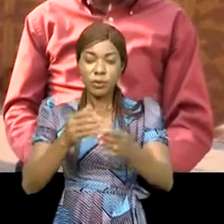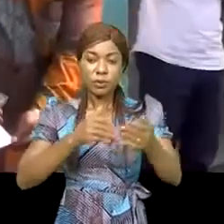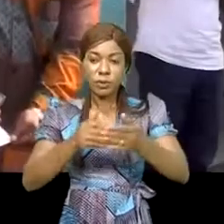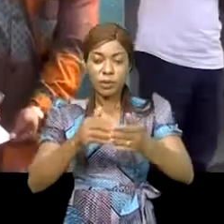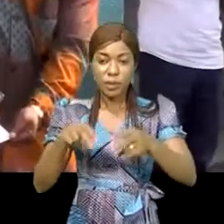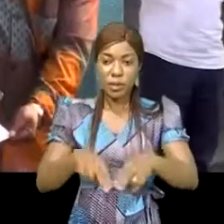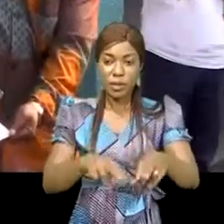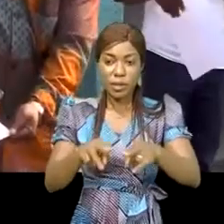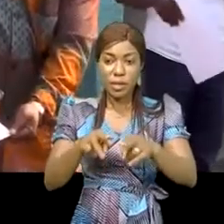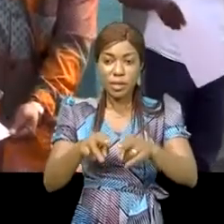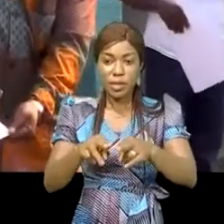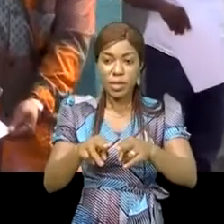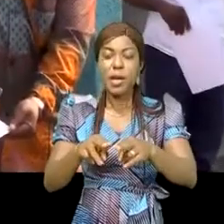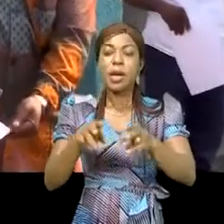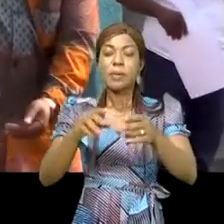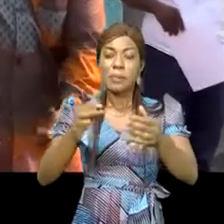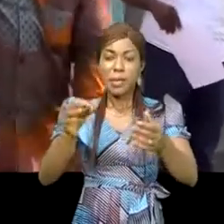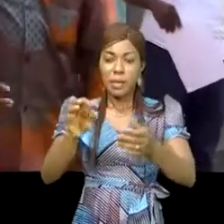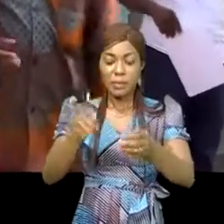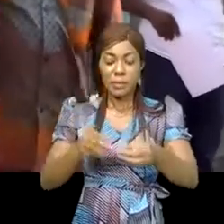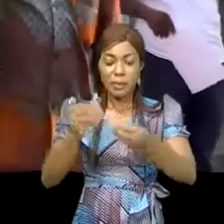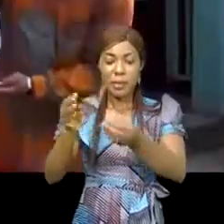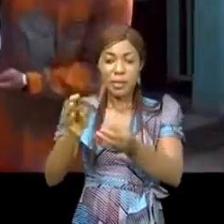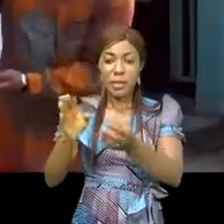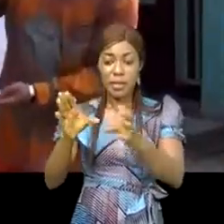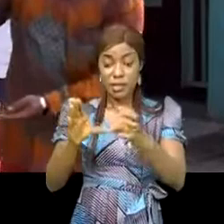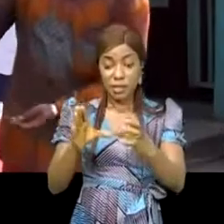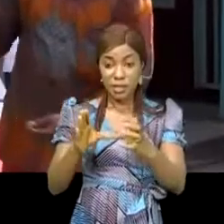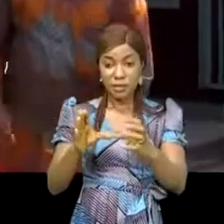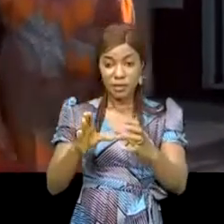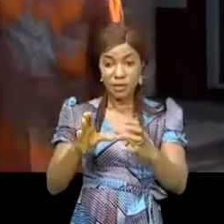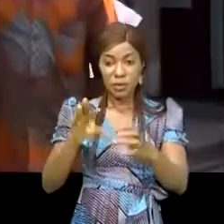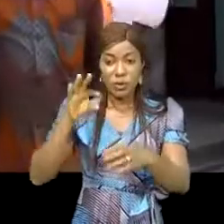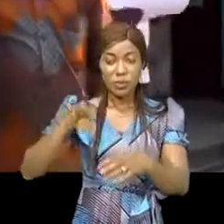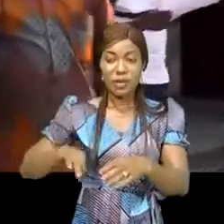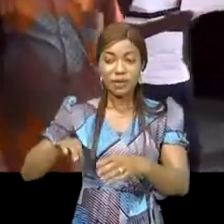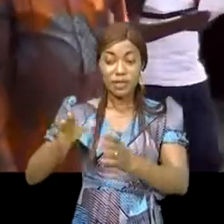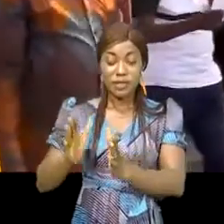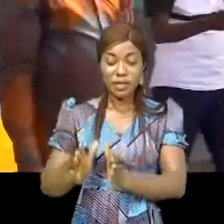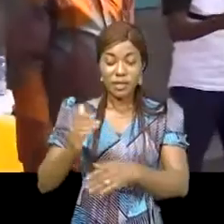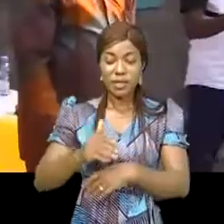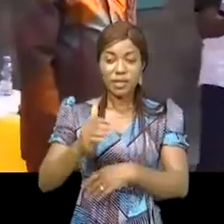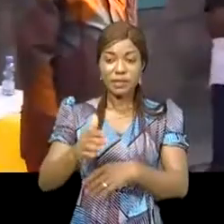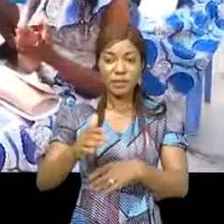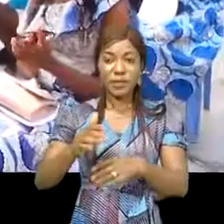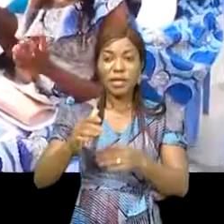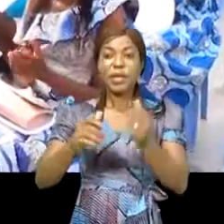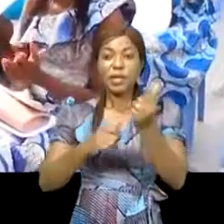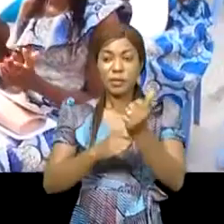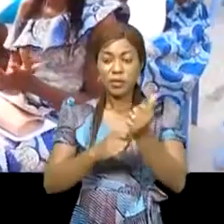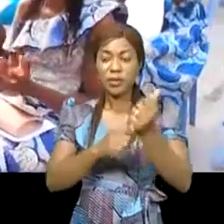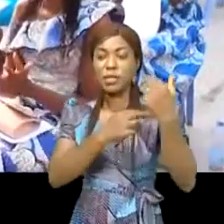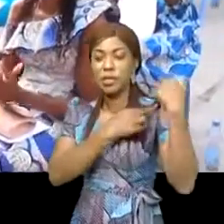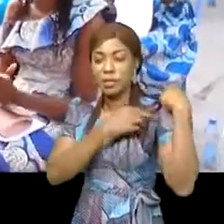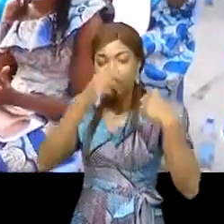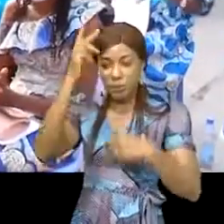méthodologique pas à pas a été sanctionnée par la remise de certificats aux bénéficiaires devant les autorités politico-administratives de la